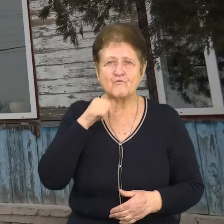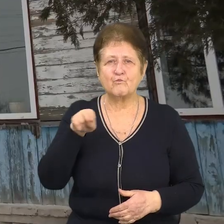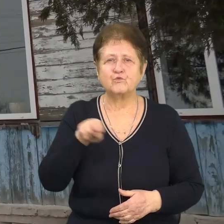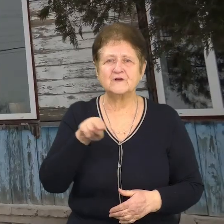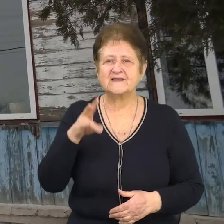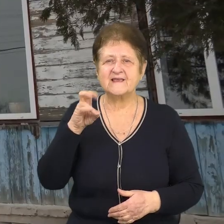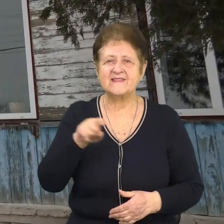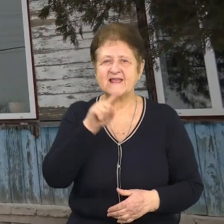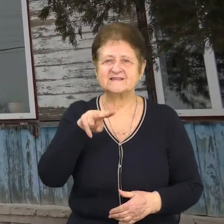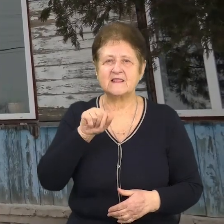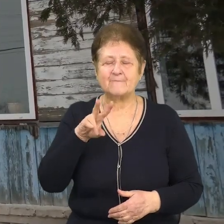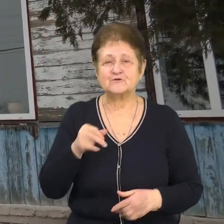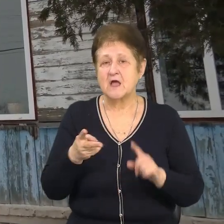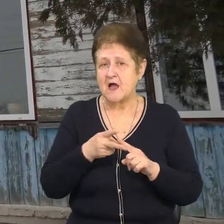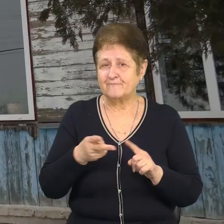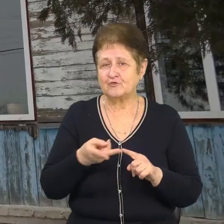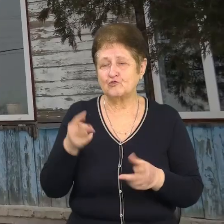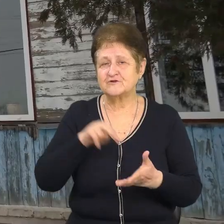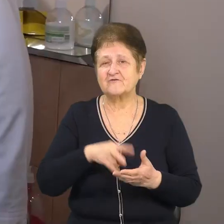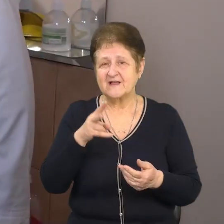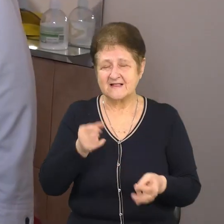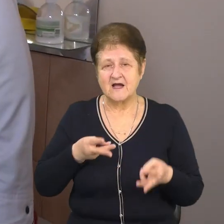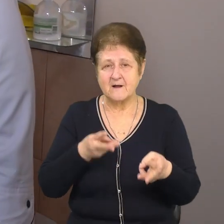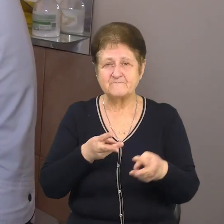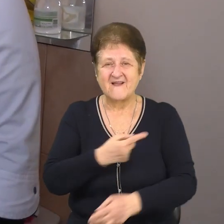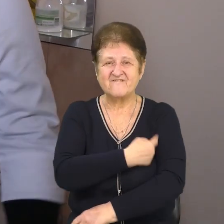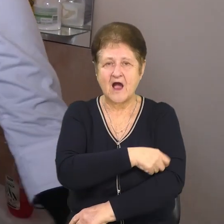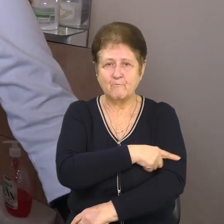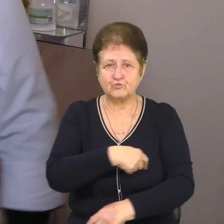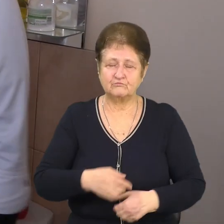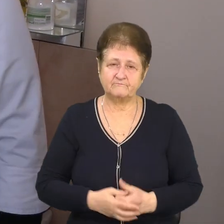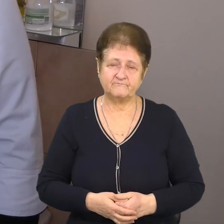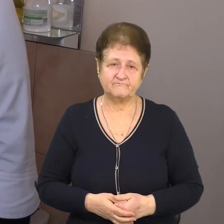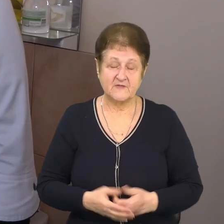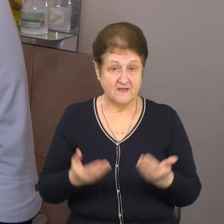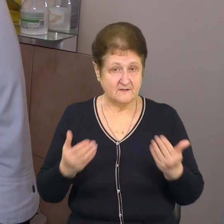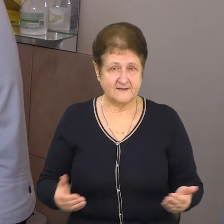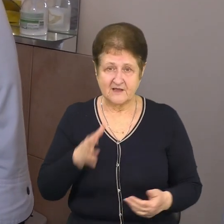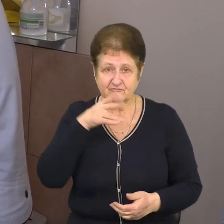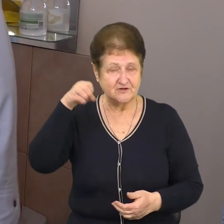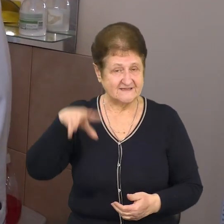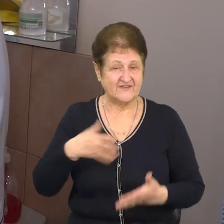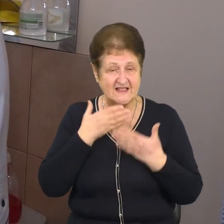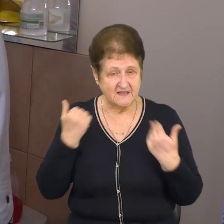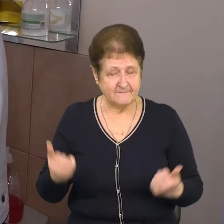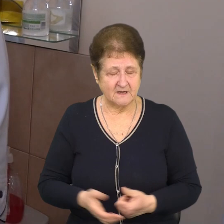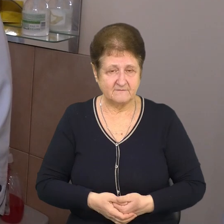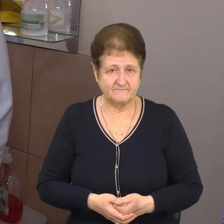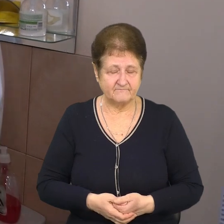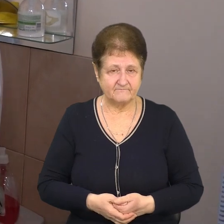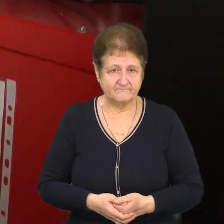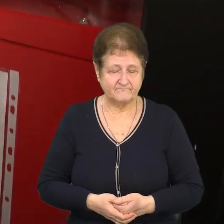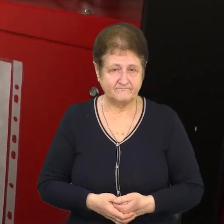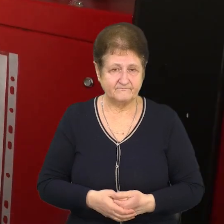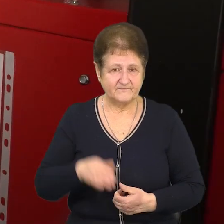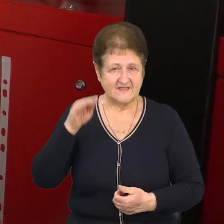другу встановили для роботи котла Іванівського ФАПу. На даний час світла немає на ФАПі.